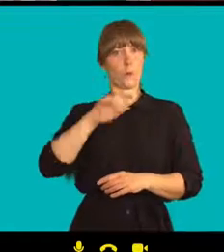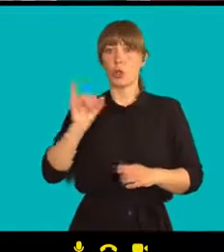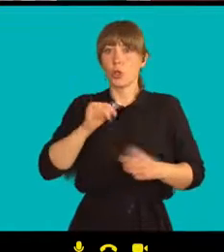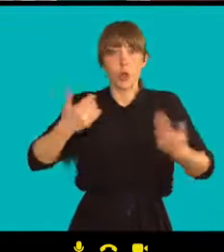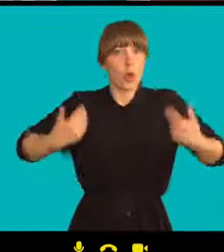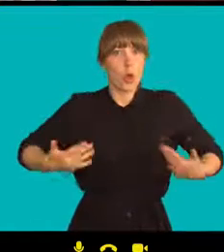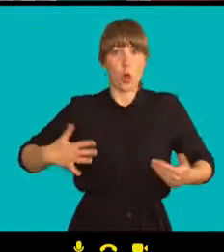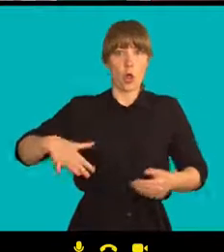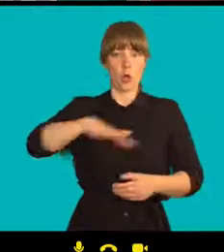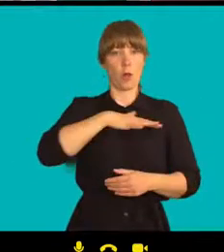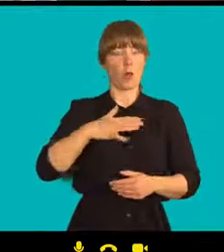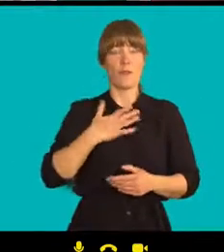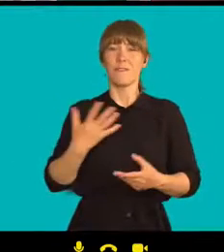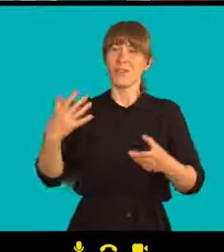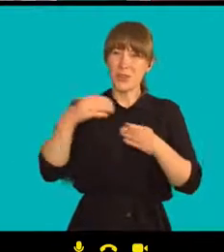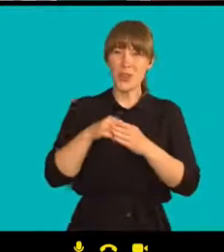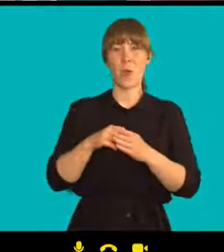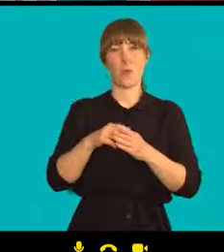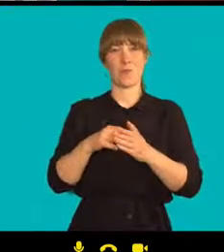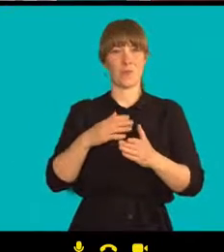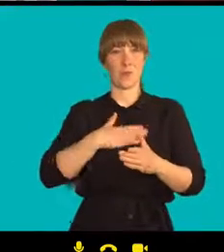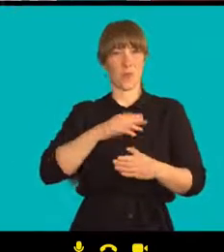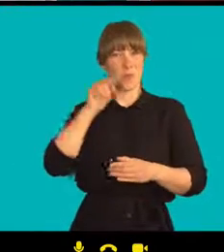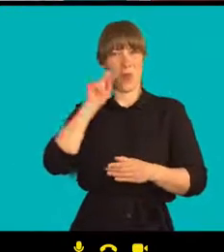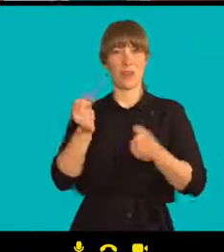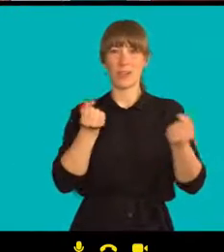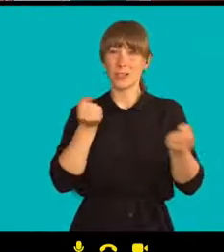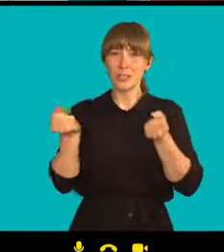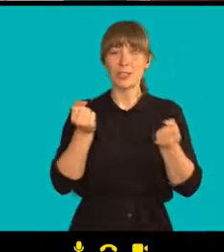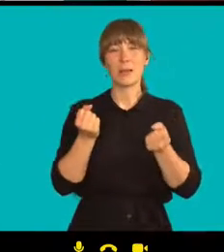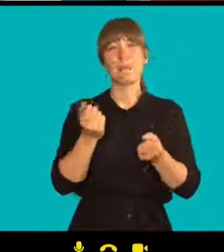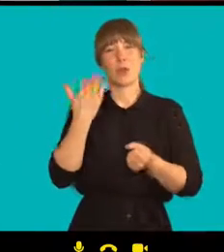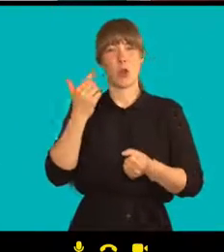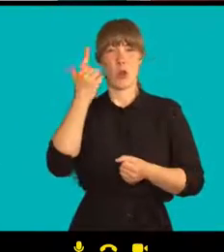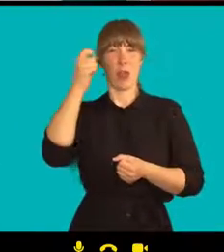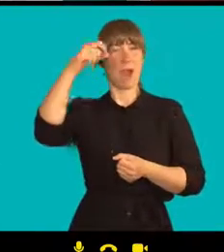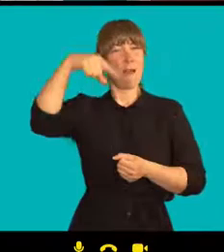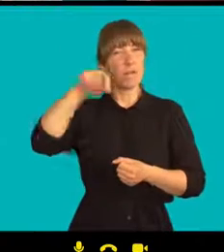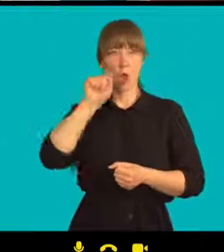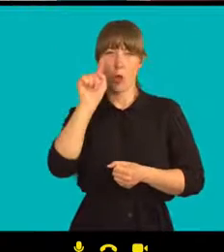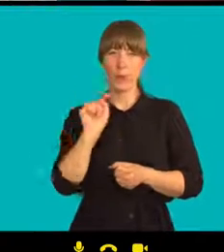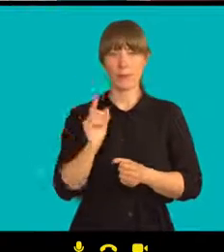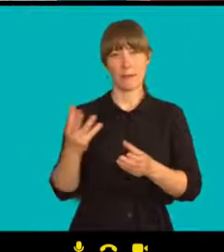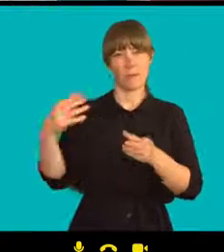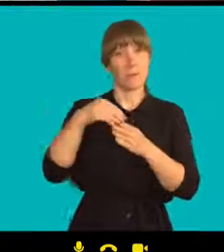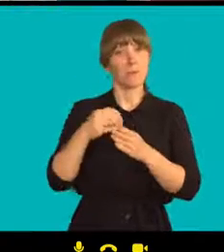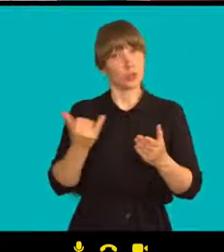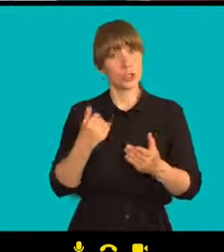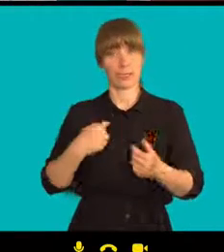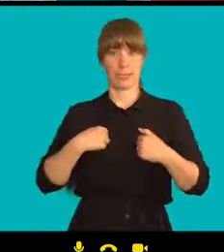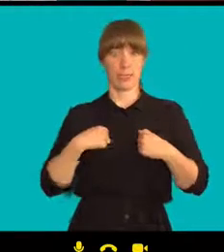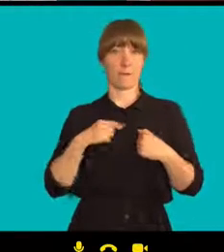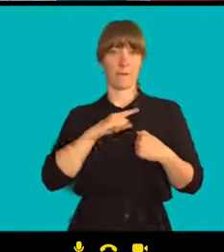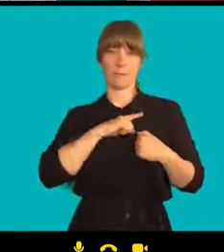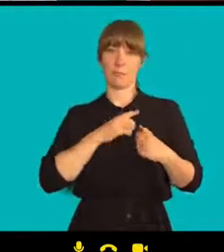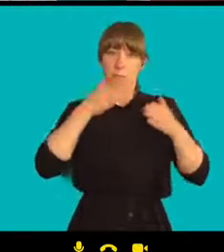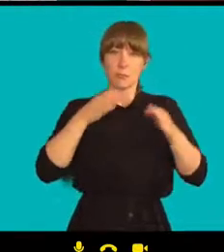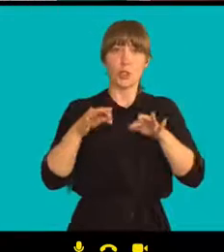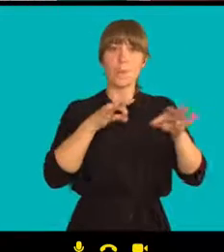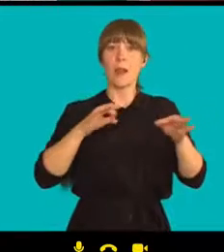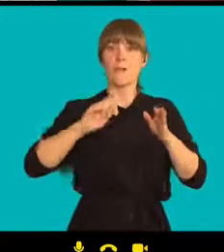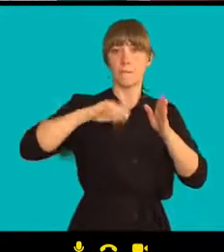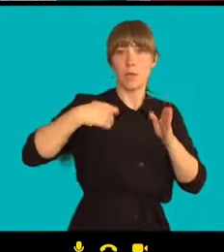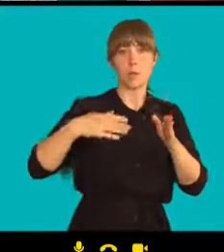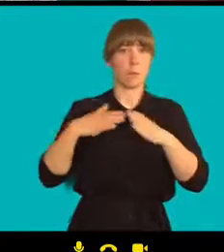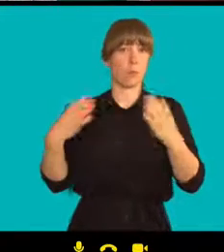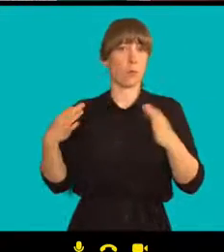otázek, kterou jsem měl pro ten film. Když začal pracovat na filmu nebo na knize, tak mám nějakou hlavní otázku. A